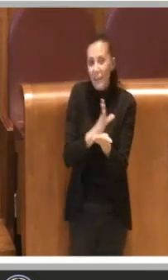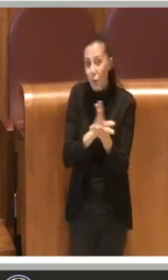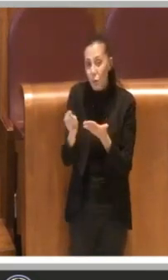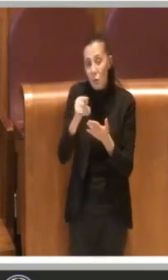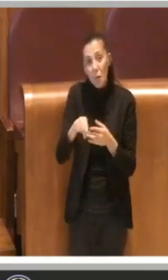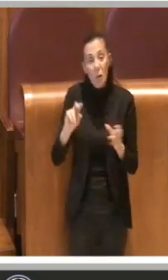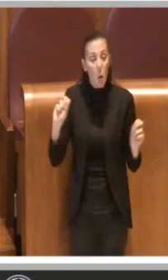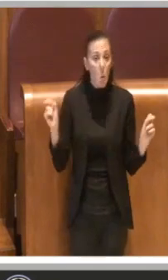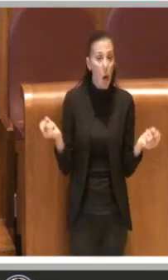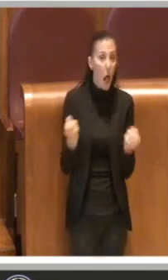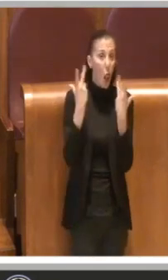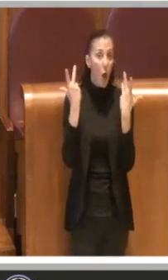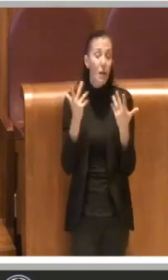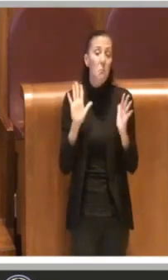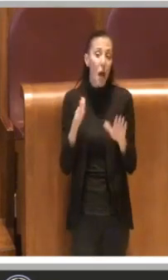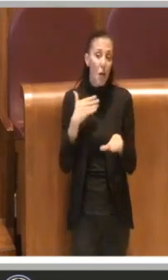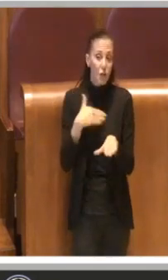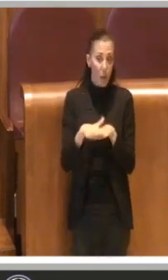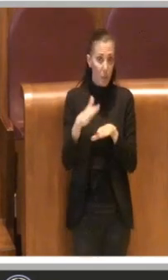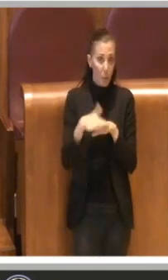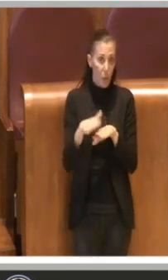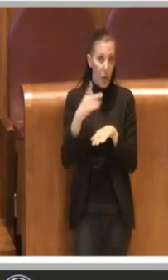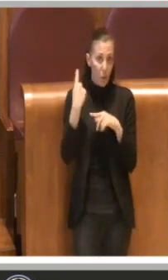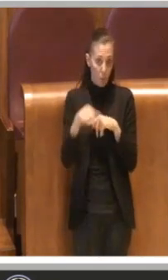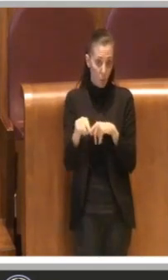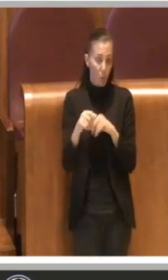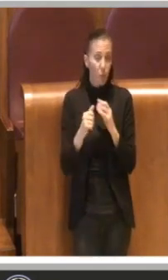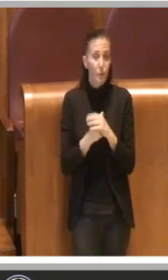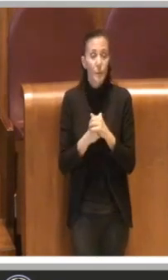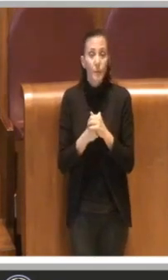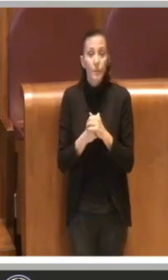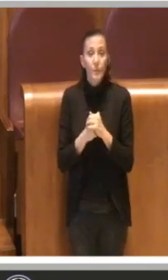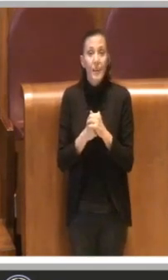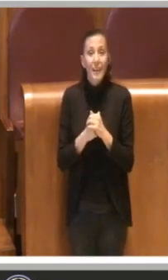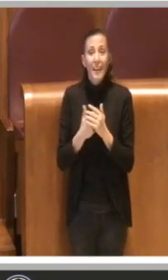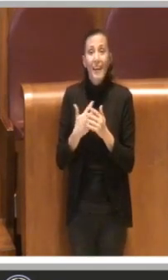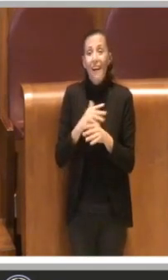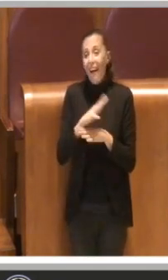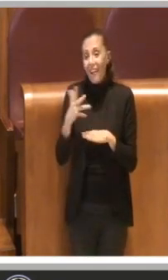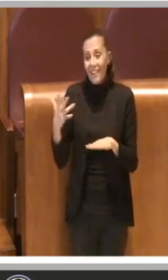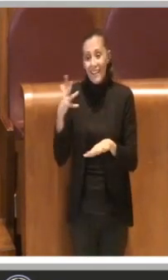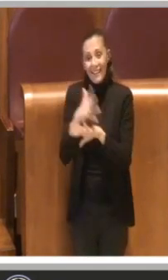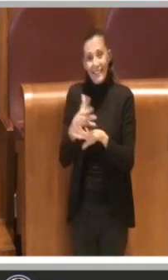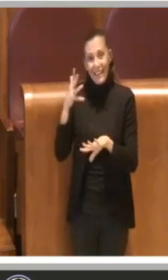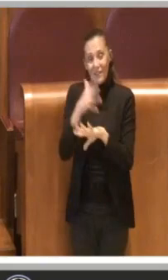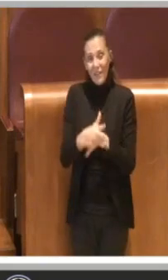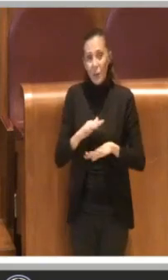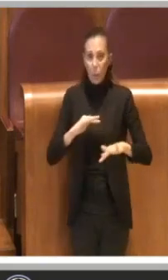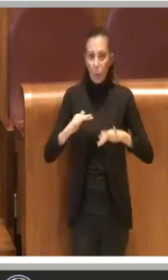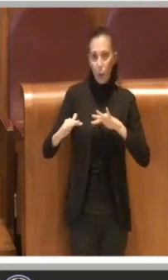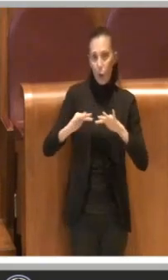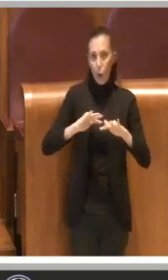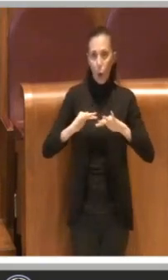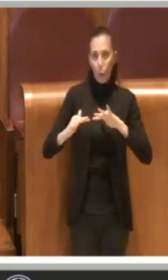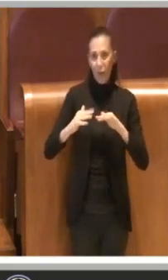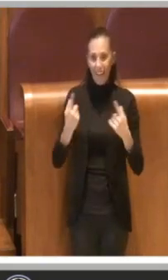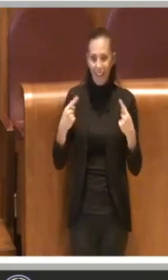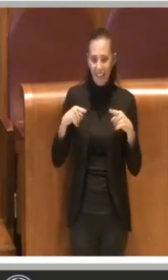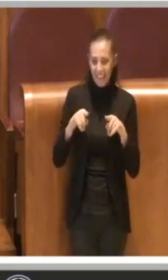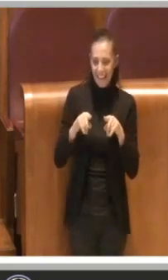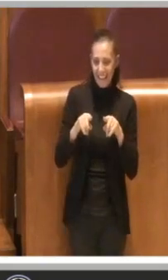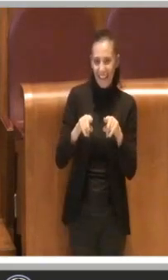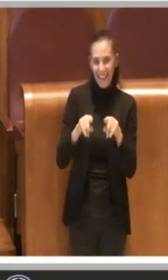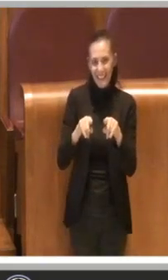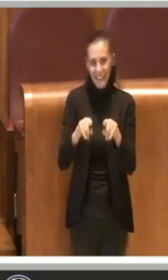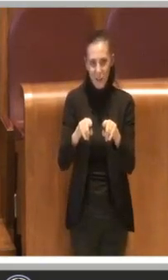novità, ma ci abitueremo anche a questo, ne prenderemo. Per quanto riguarda gli altri interventi che sono tutti più o meno nella stessa direzione e che